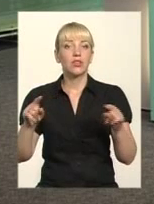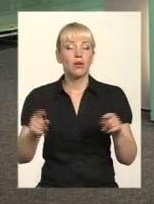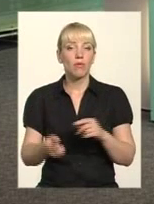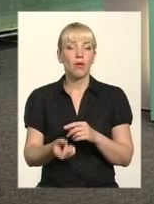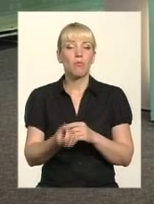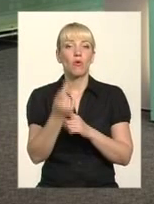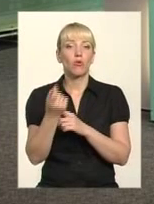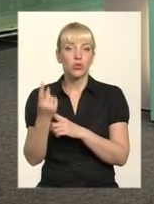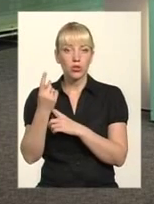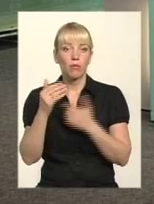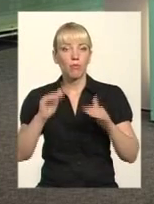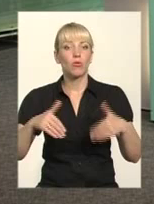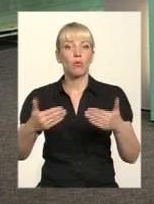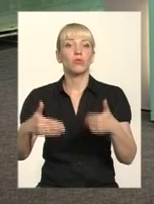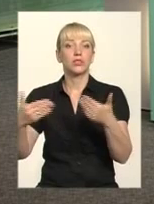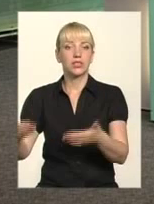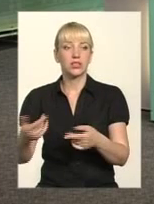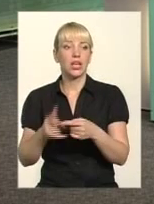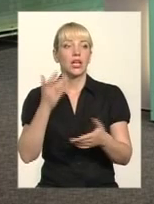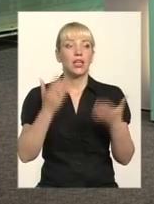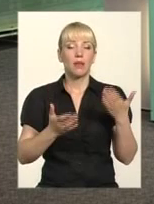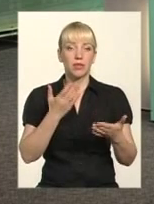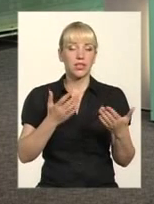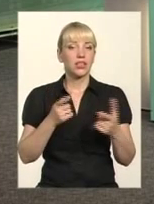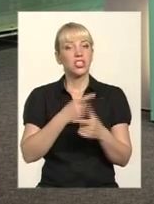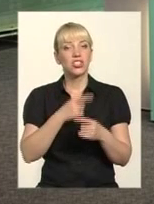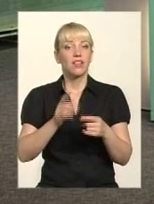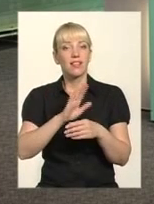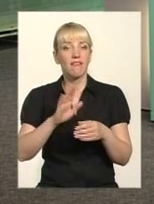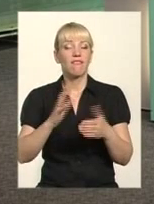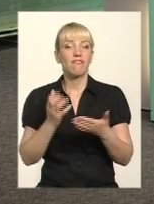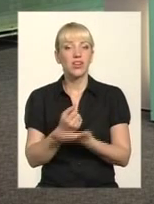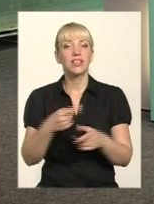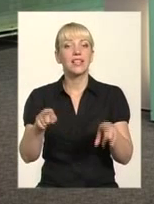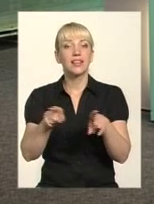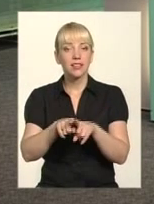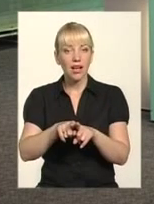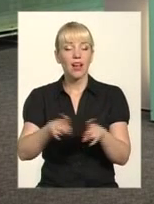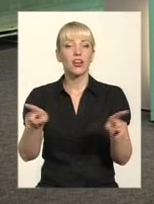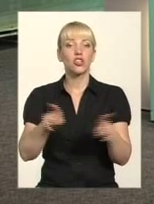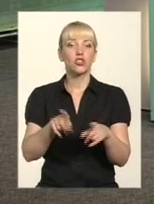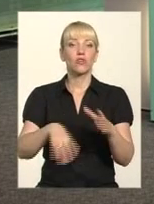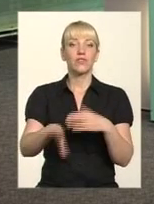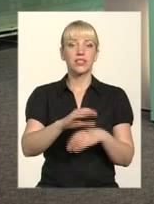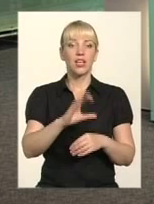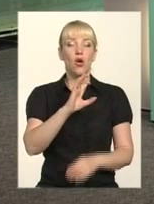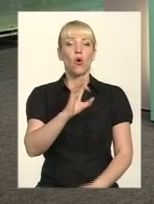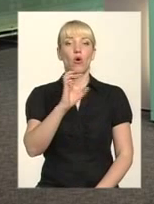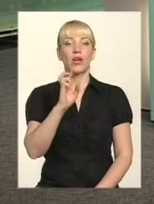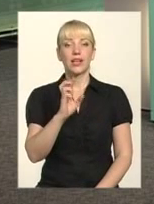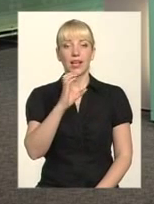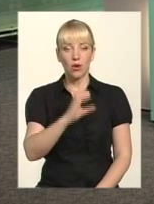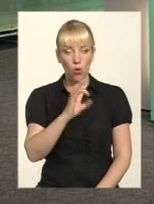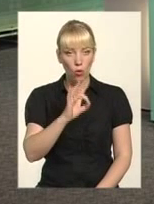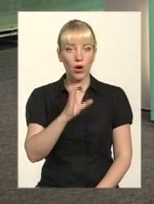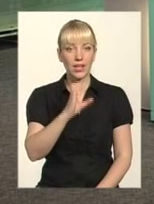послуги, які надавав жек, в будь-якому разі потрібно. Чи не вийде так, що всі ОСББ зобов'яжуть знову